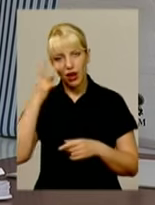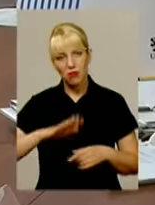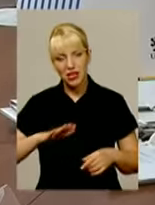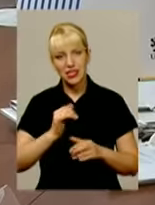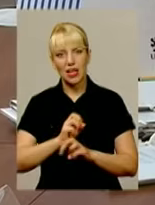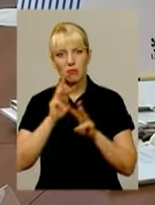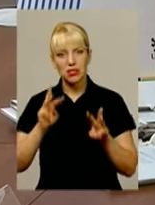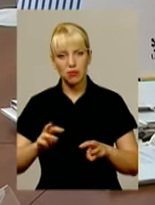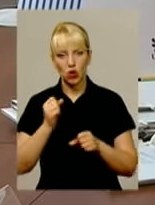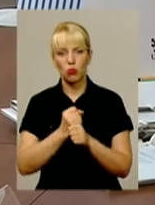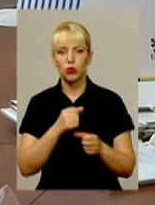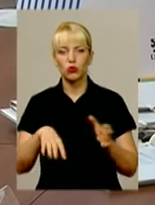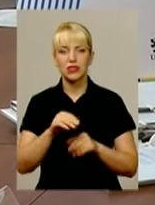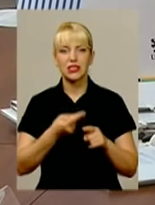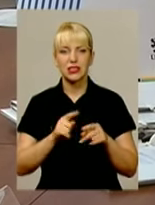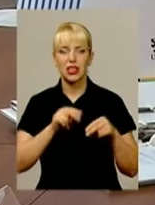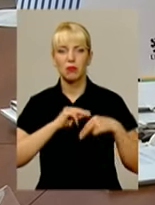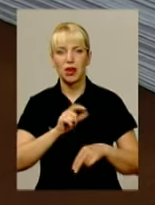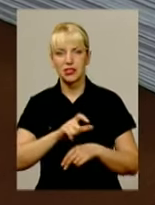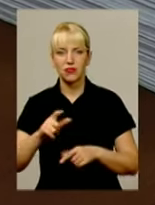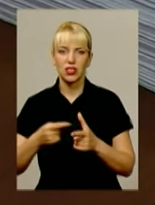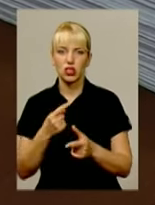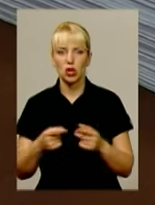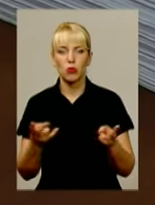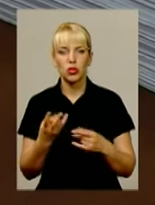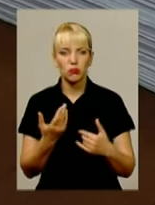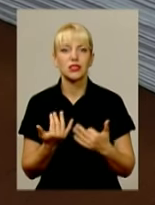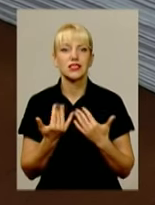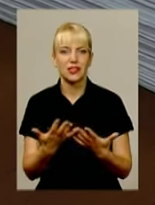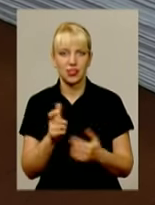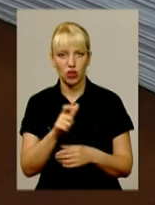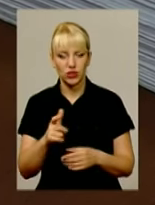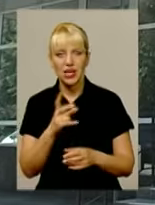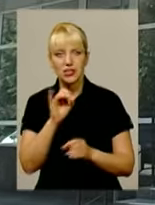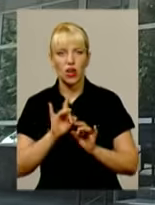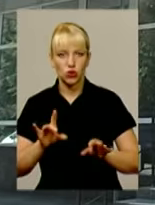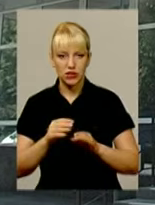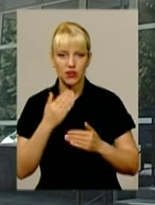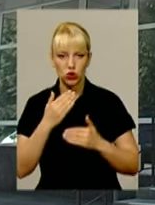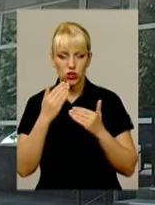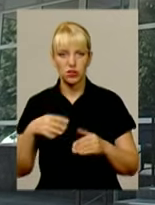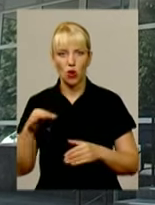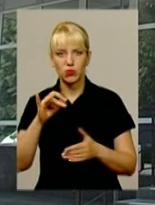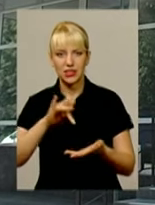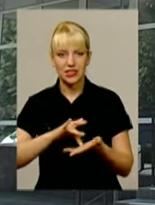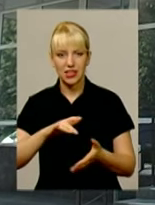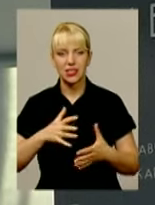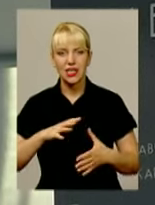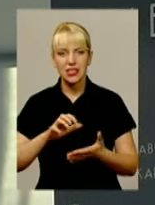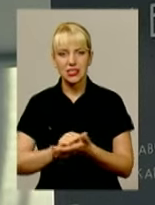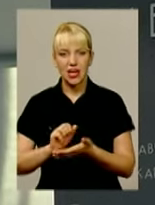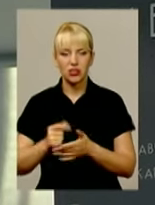забезпечити роботою всіх цих працівників? Те, чи потрібно їх стільки? За роз'ясненням, звернулися до обласного центру зайнятості. Там